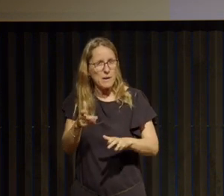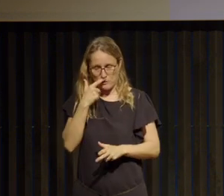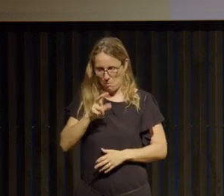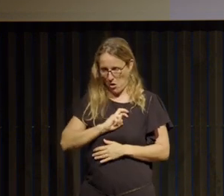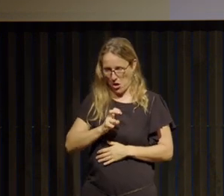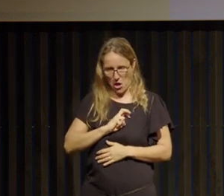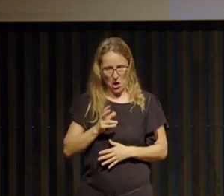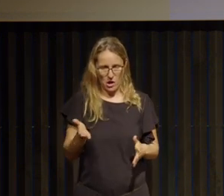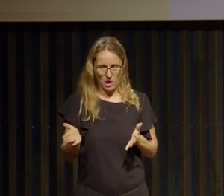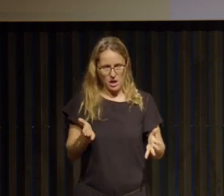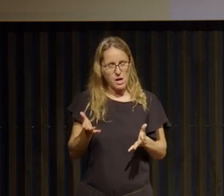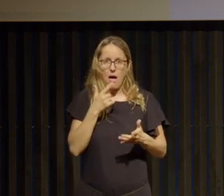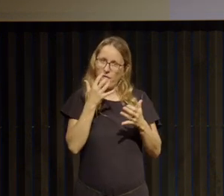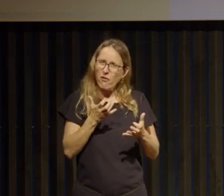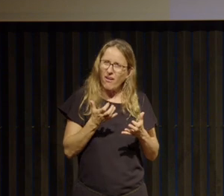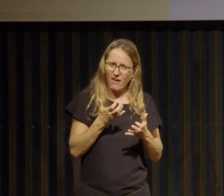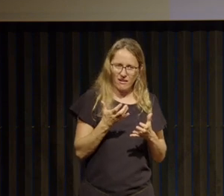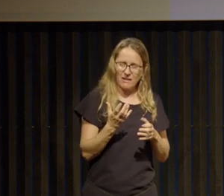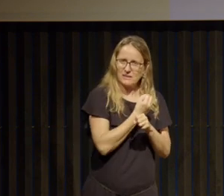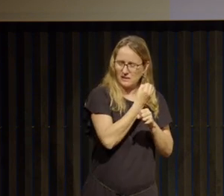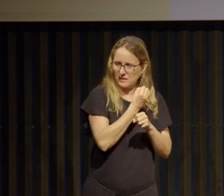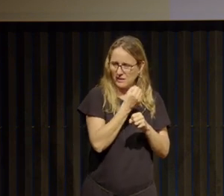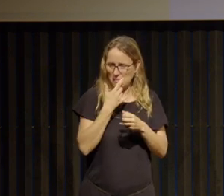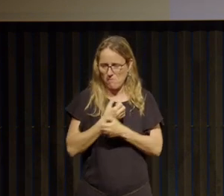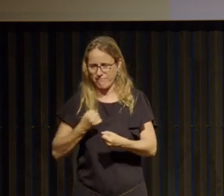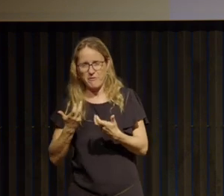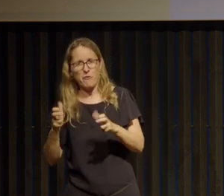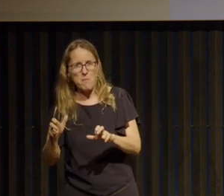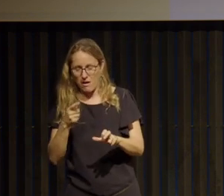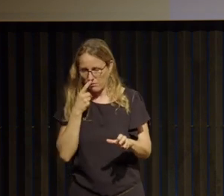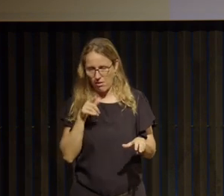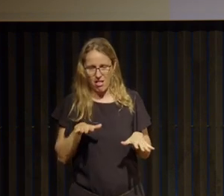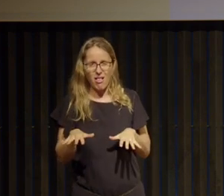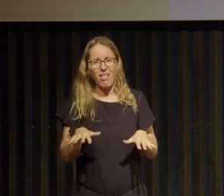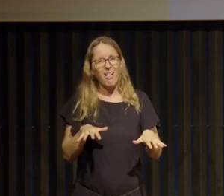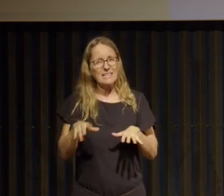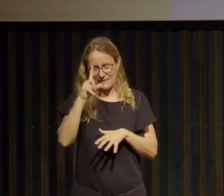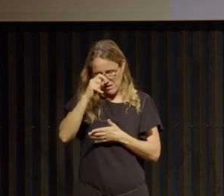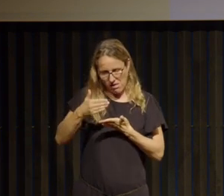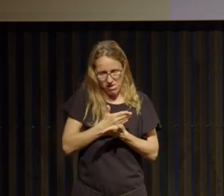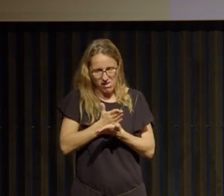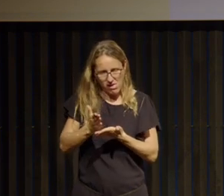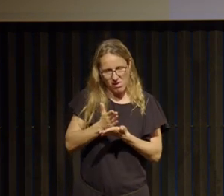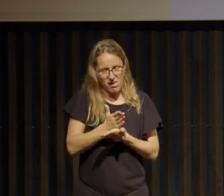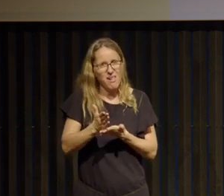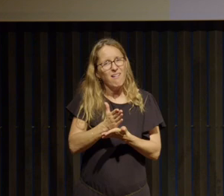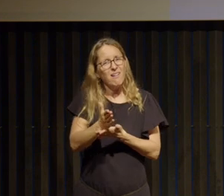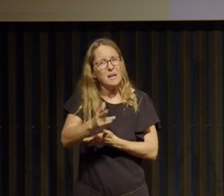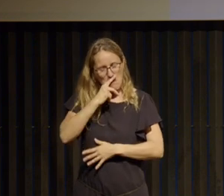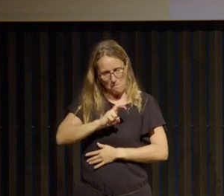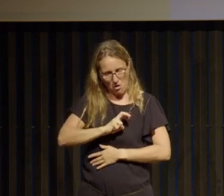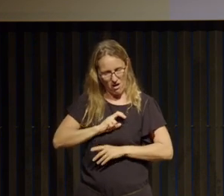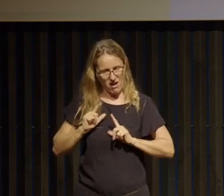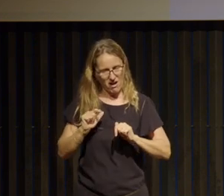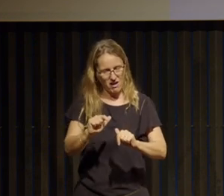très compliqué d'avancer on a comme des espèces d'énormes boulets aux pieds et donc pour avancer sur un chemin de guérison avec toutes ces peurs c'est très